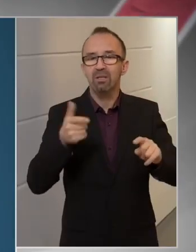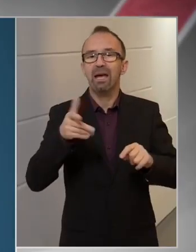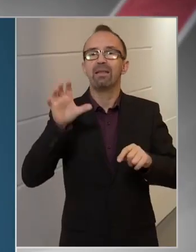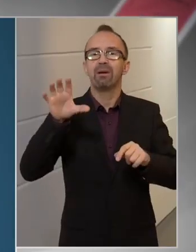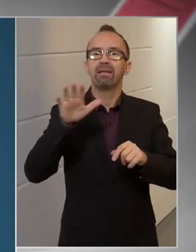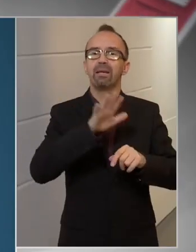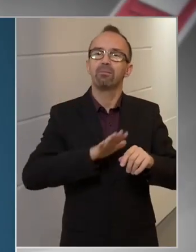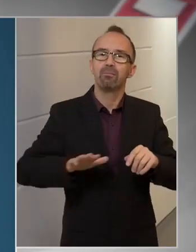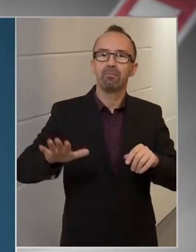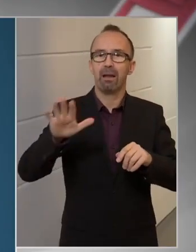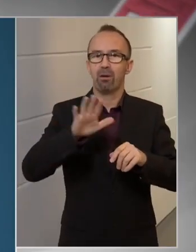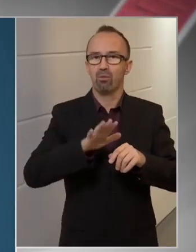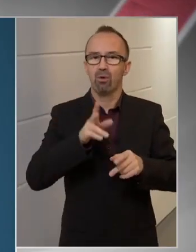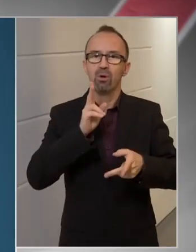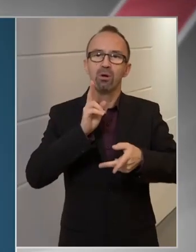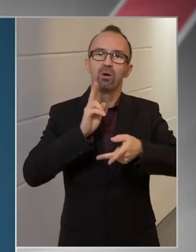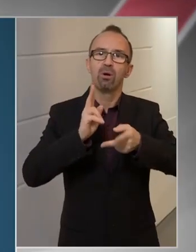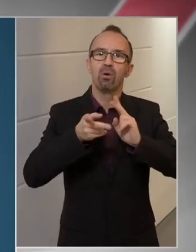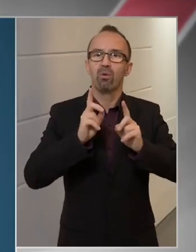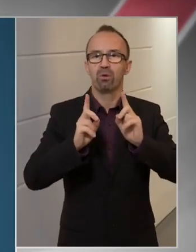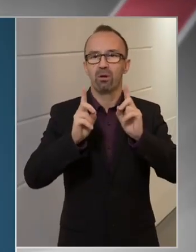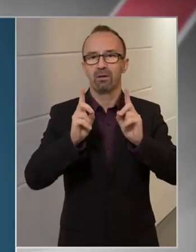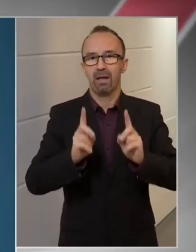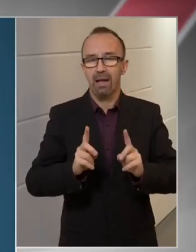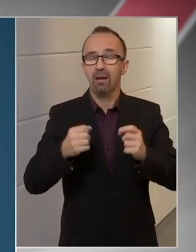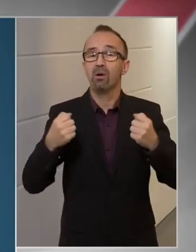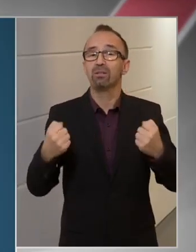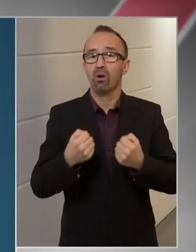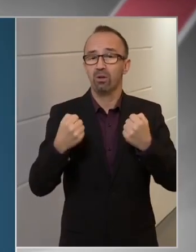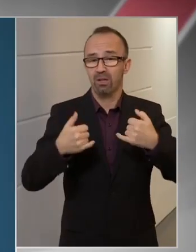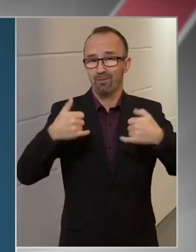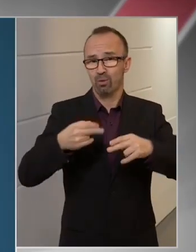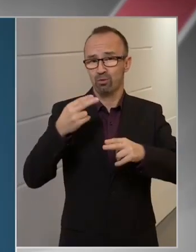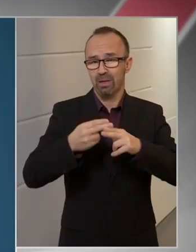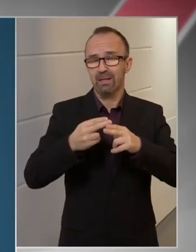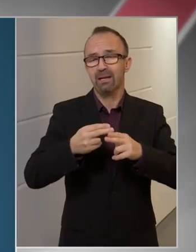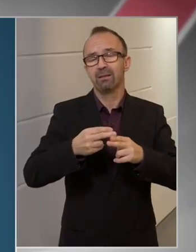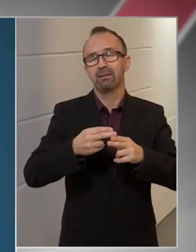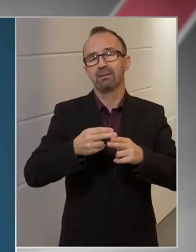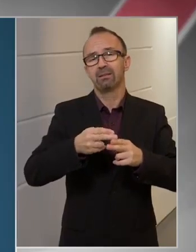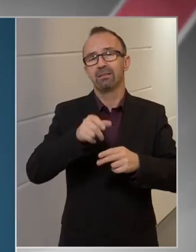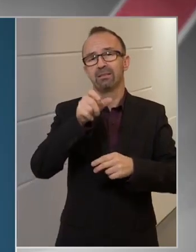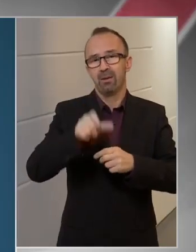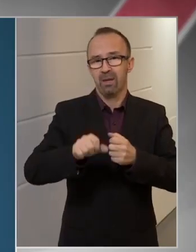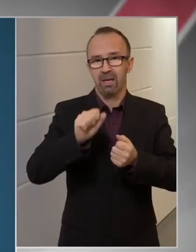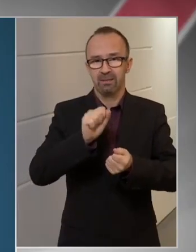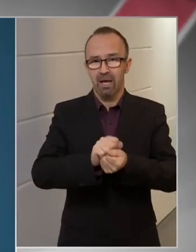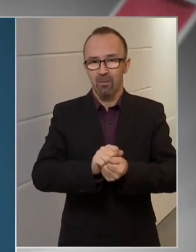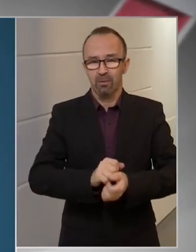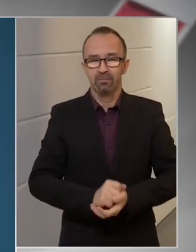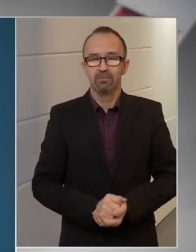megyén belül hogyan áll az aktív, fertőzött személyeknek a száma.